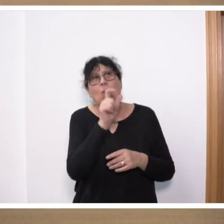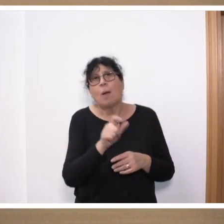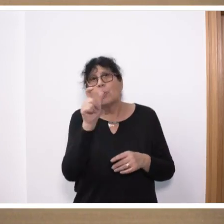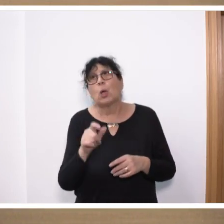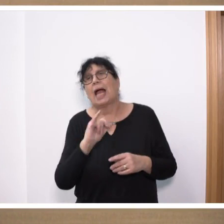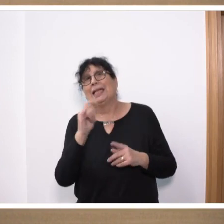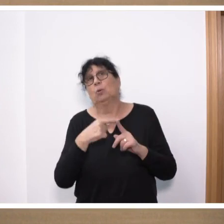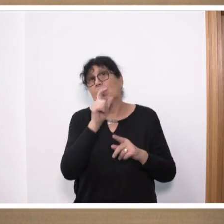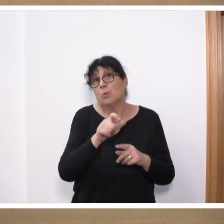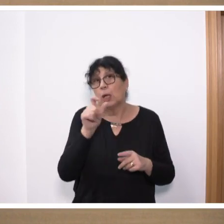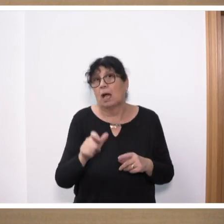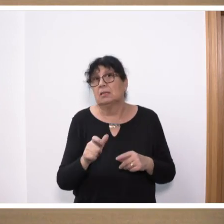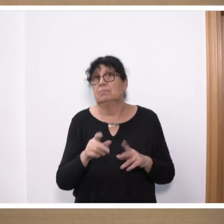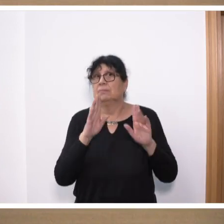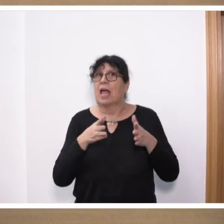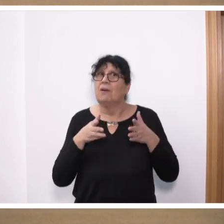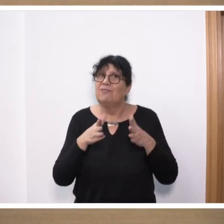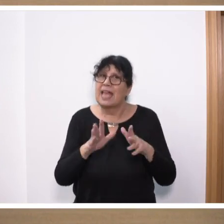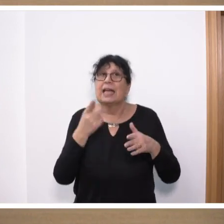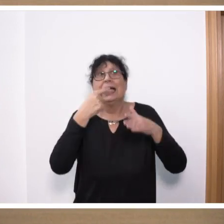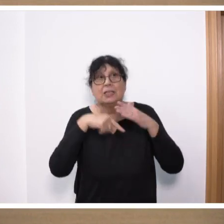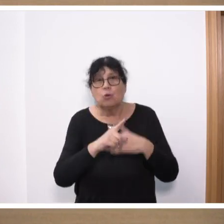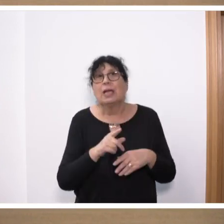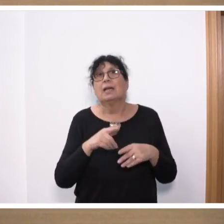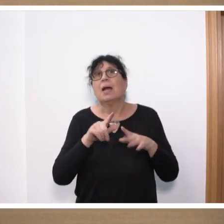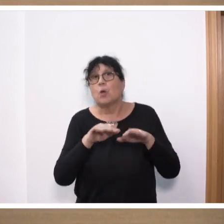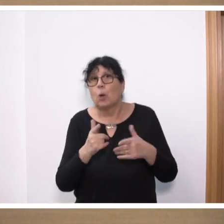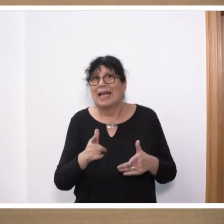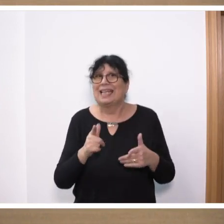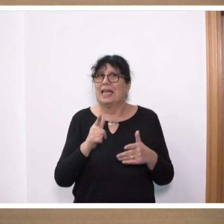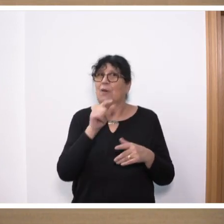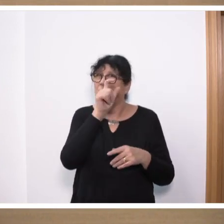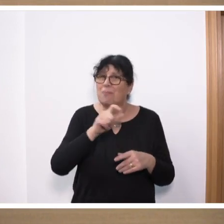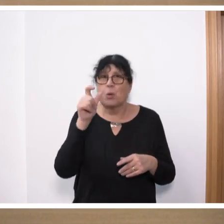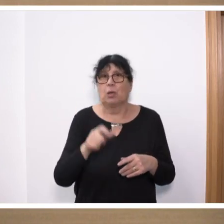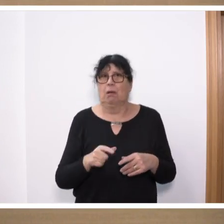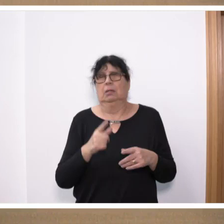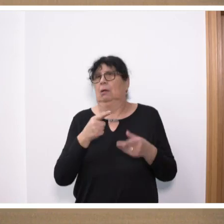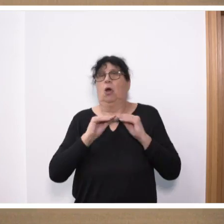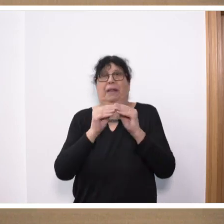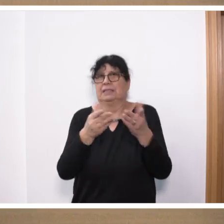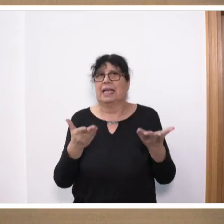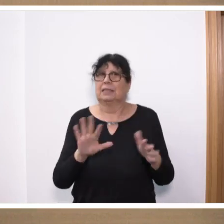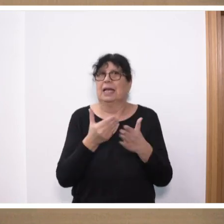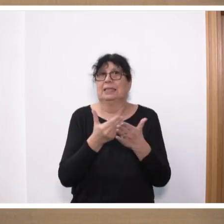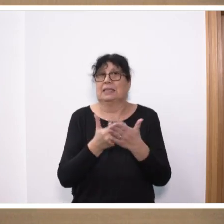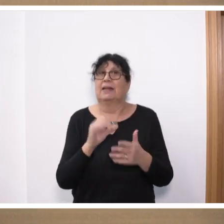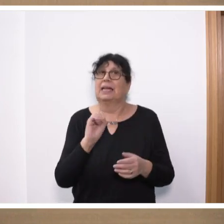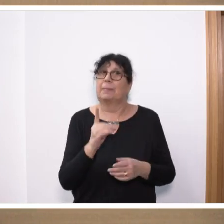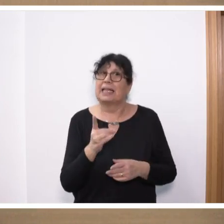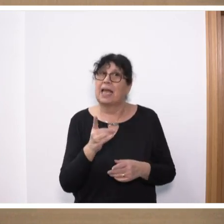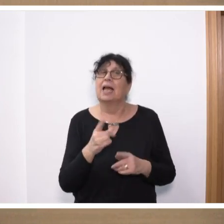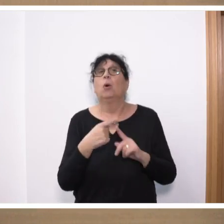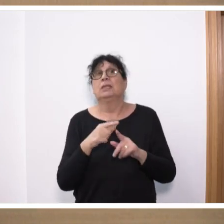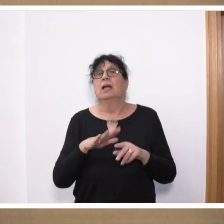der Weg durch den Bürokratiedschungel für die Bürgerinnen und Bürger viel zu umständlich. Und genau deshalb nimmt die SPD-Landtagsfraktion, nimmt die